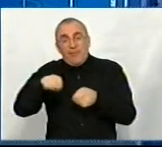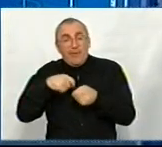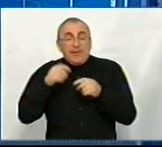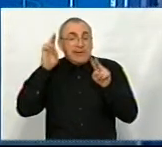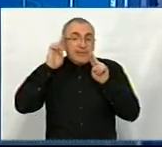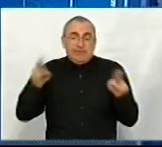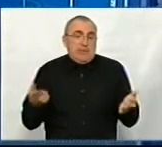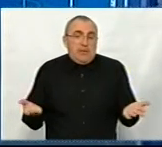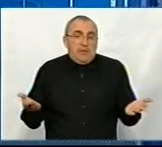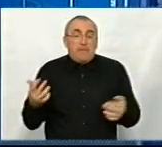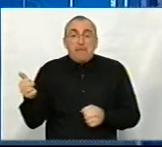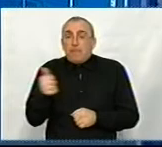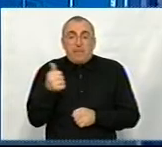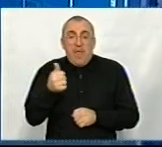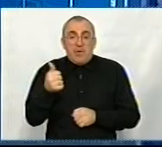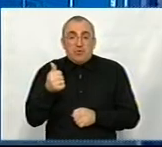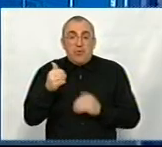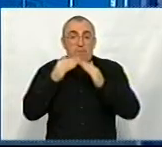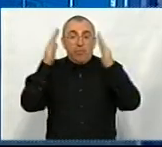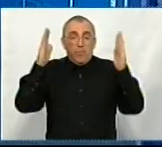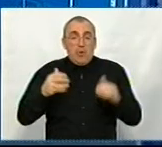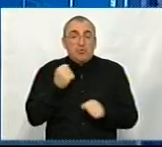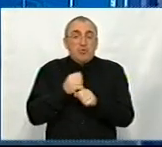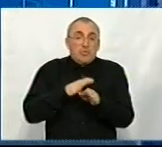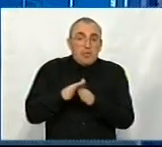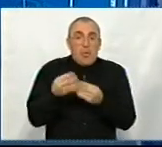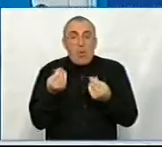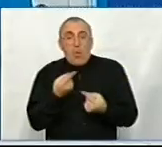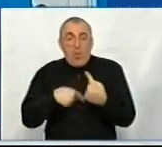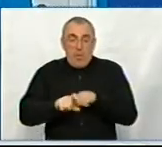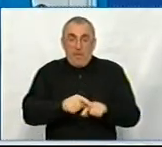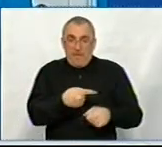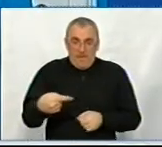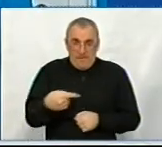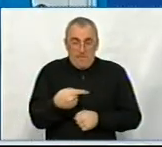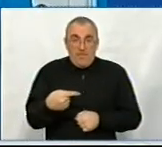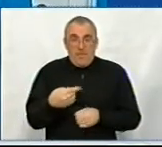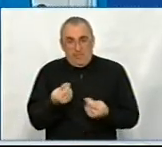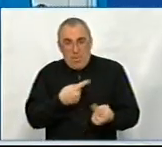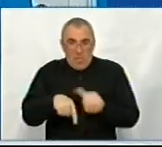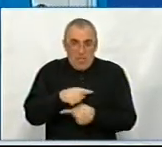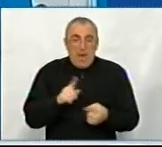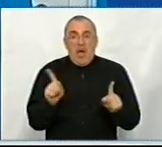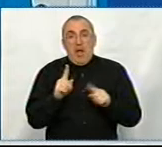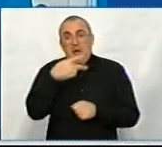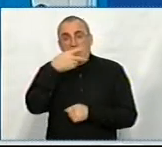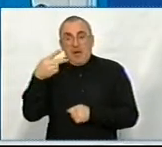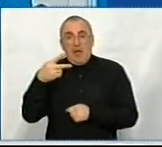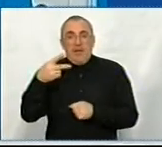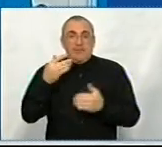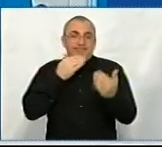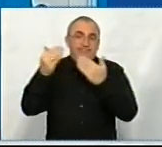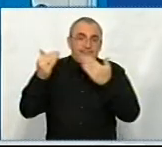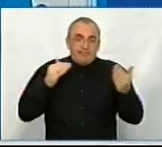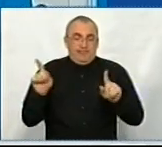Не знаю, це як на першому будинку зробити якусь комерцію, а на другому зробити мистецький арсенал. Не